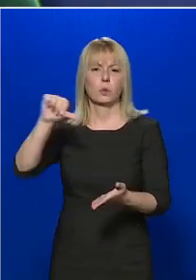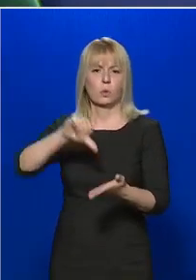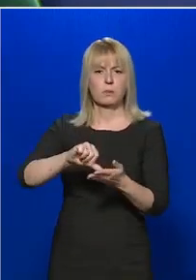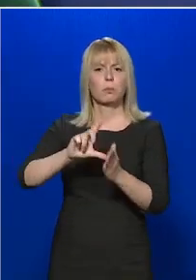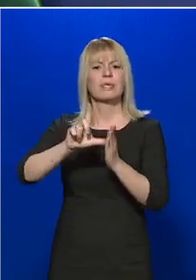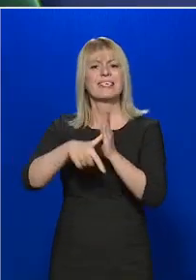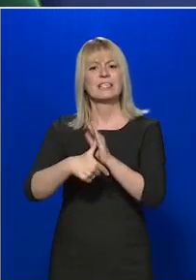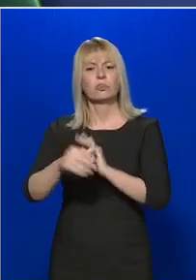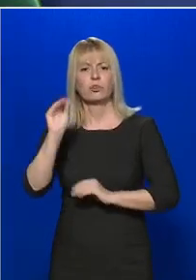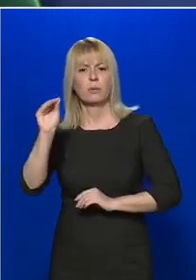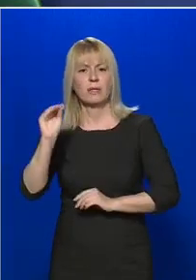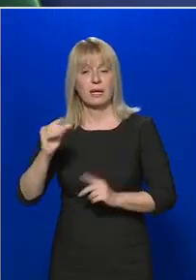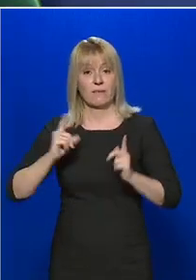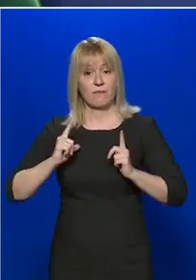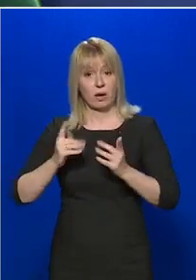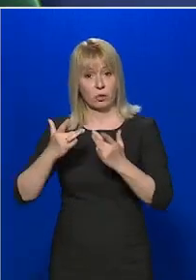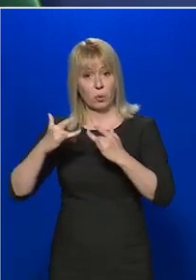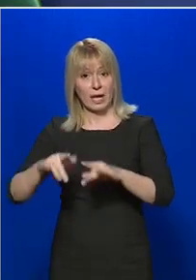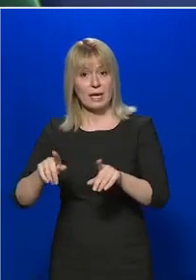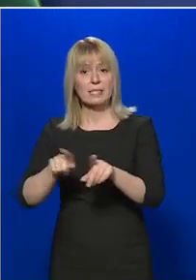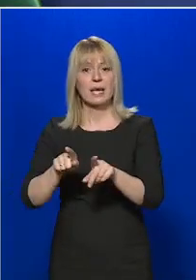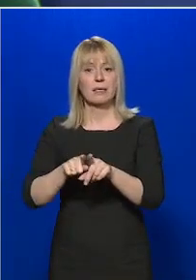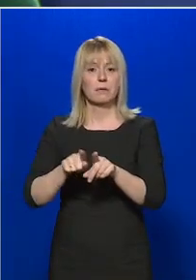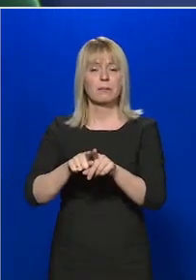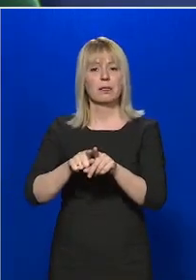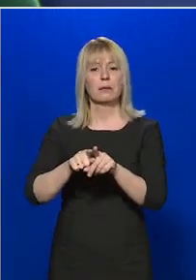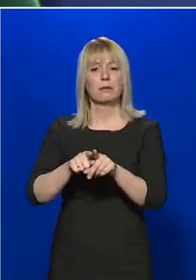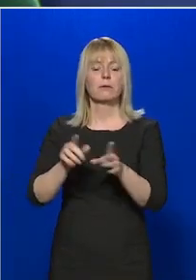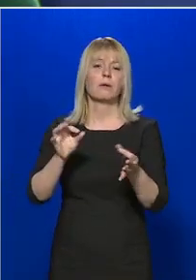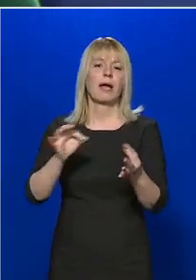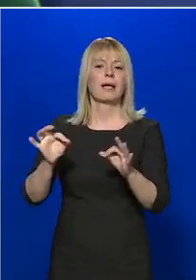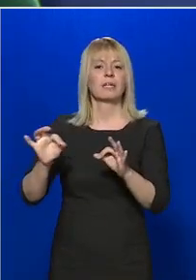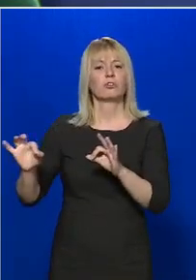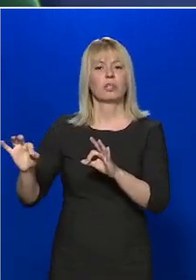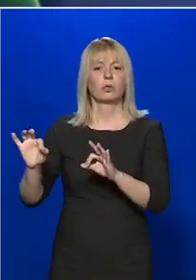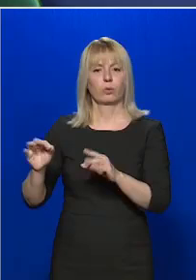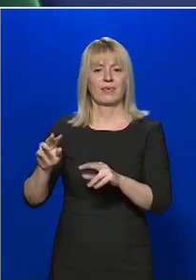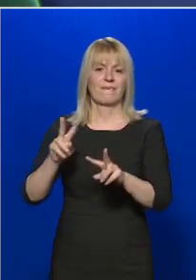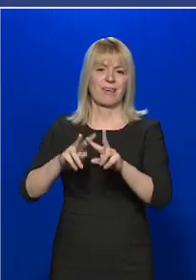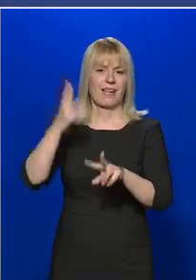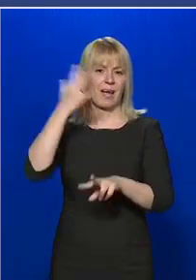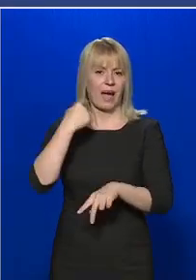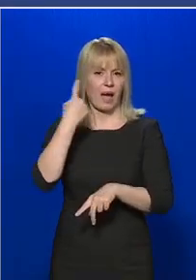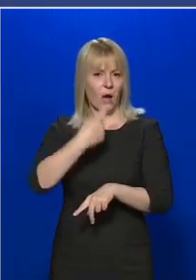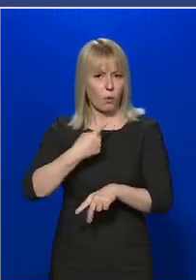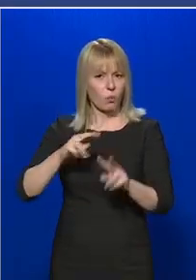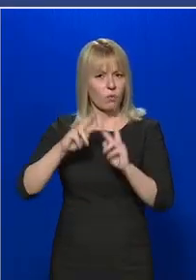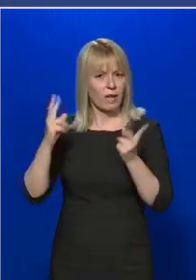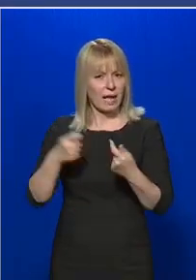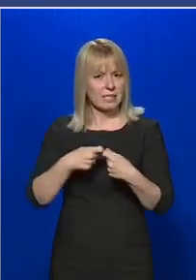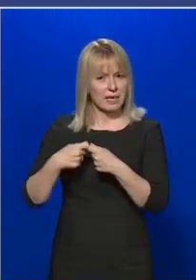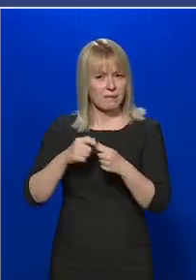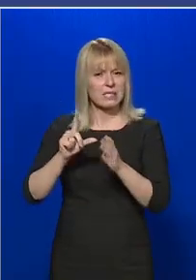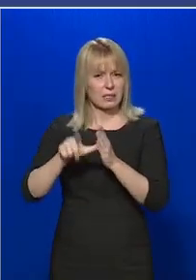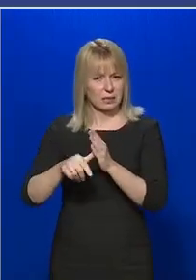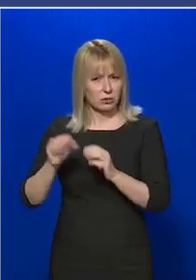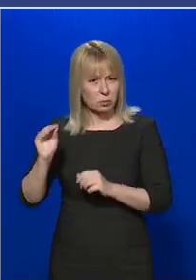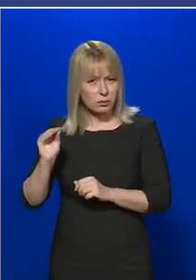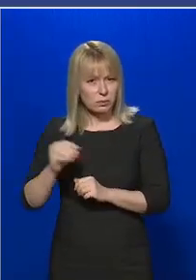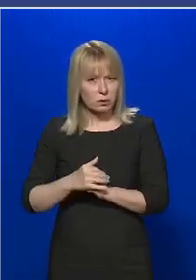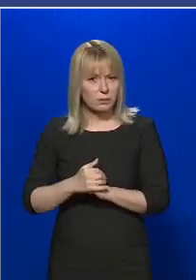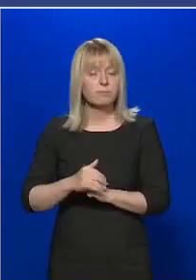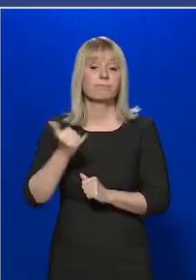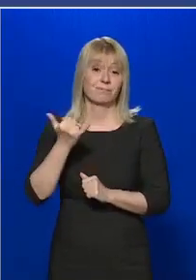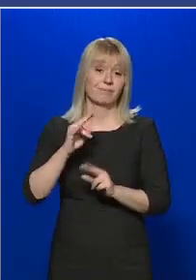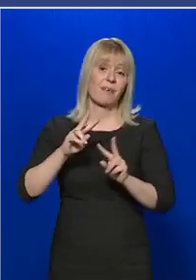várható helyzettel kapcsolatban, mint az egészségügyi világszervezet, a WHO? Igen, ez tény, hogy